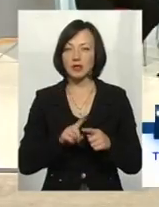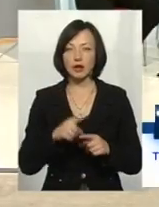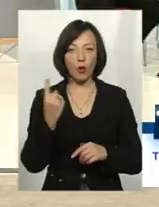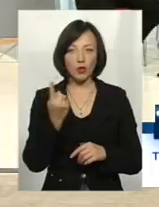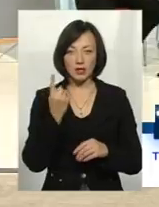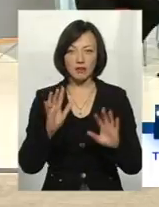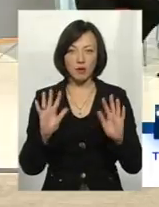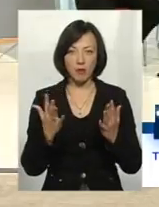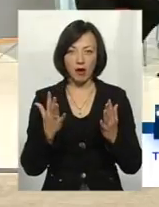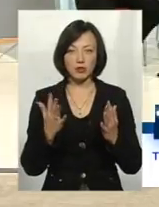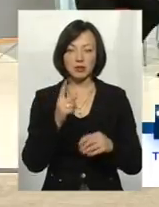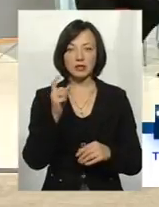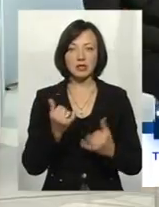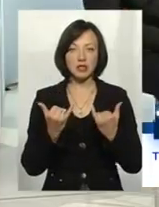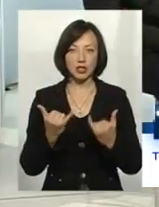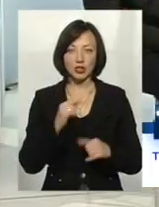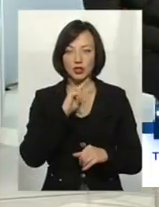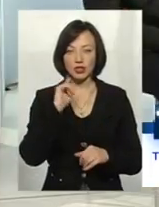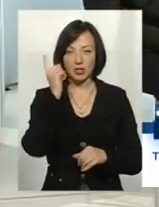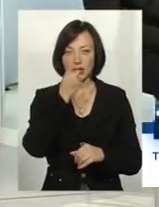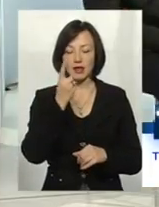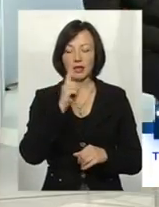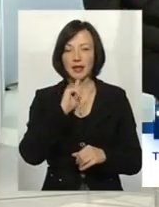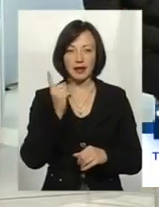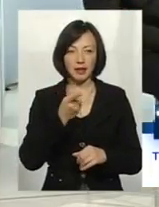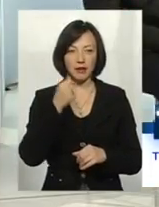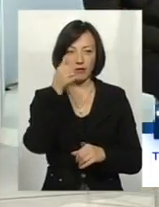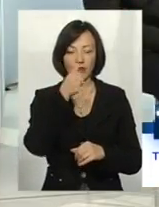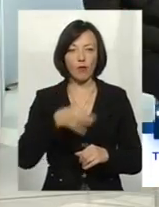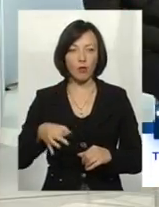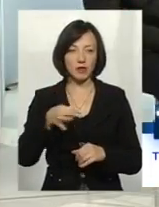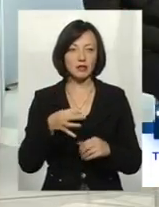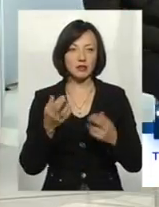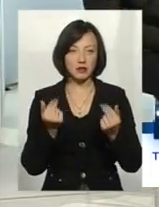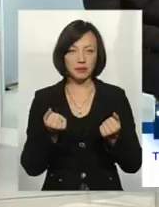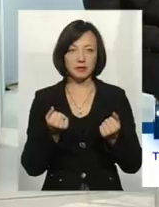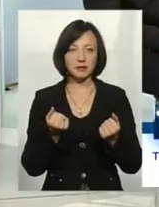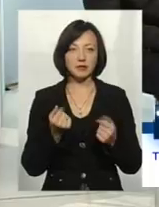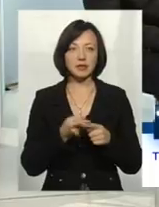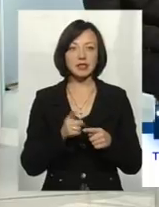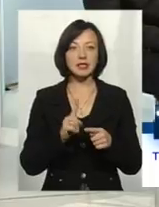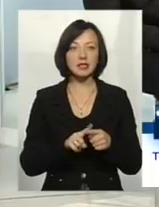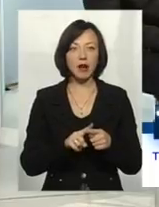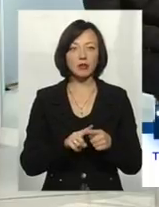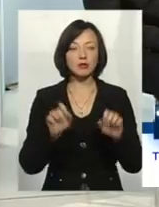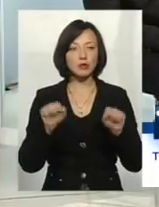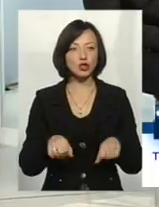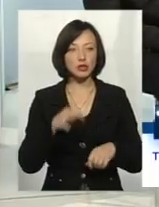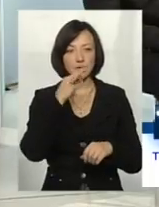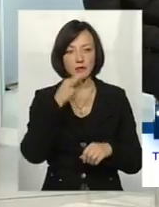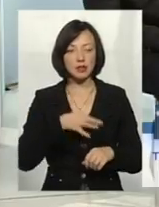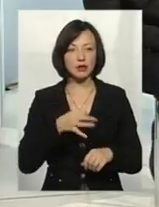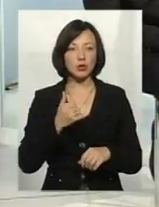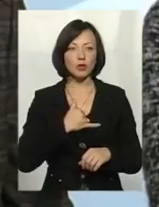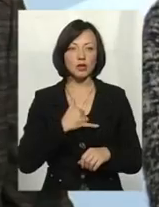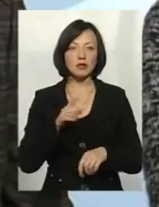випадок за нинішній рік в області мору риби? Ну, так, це, можна сказати, в нас